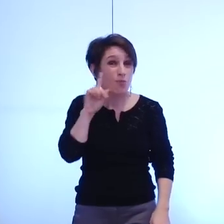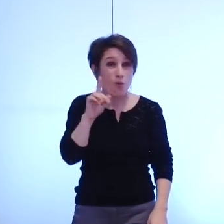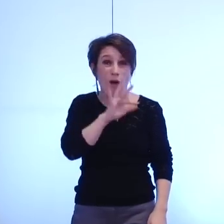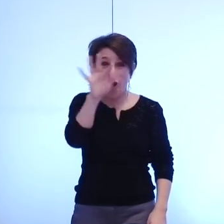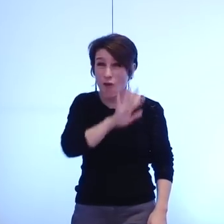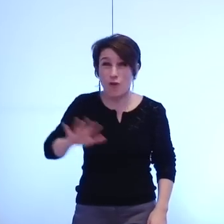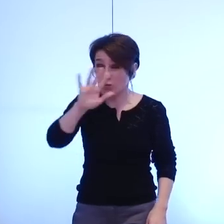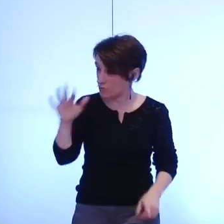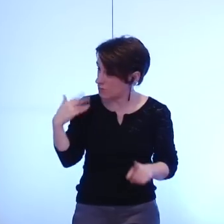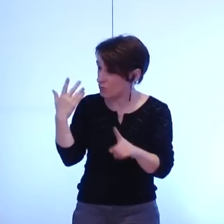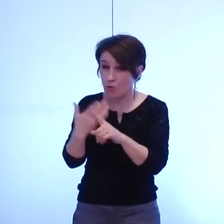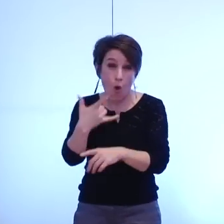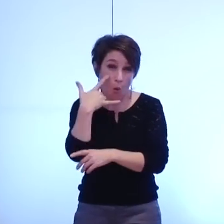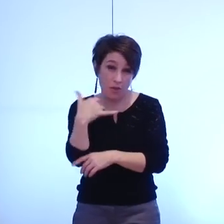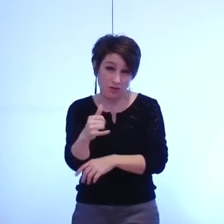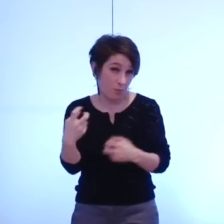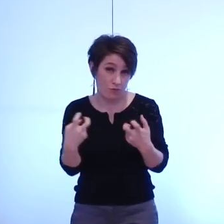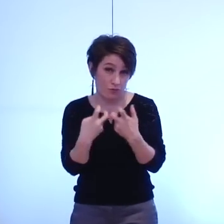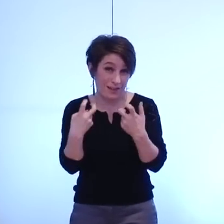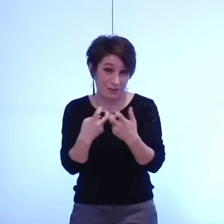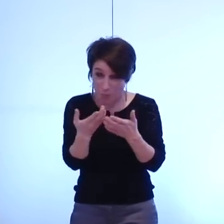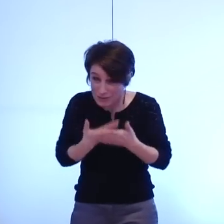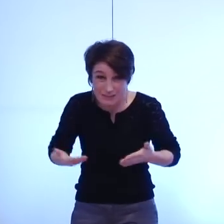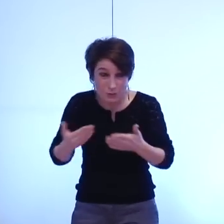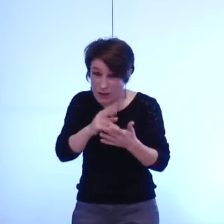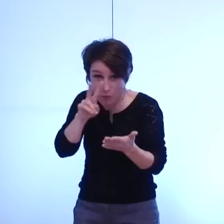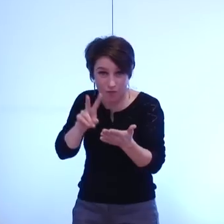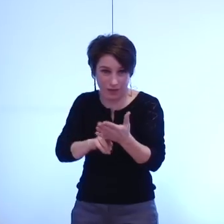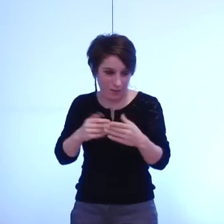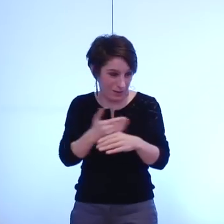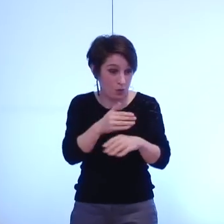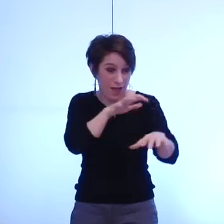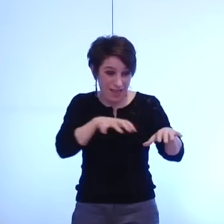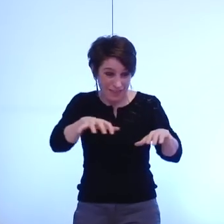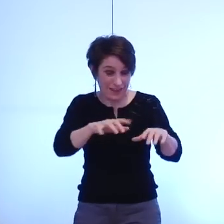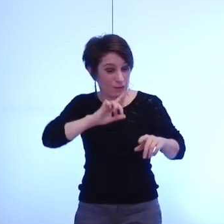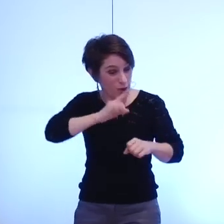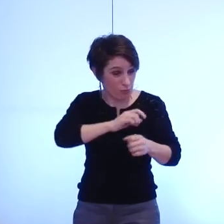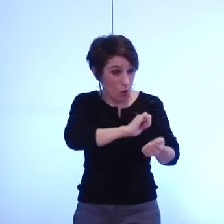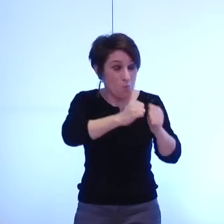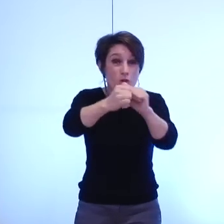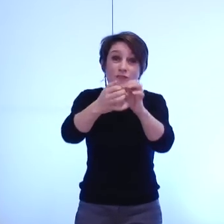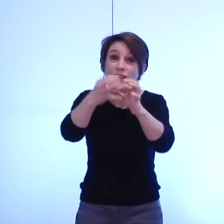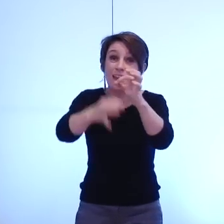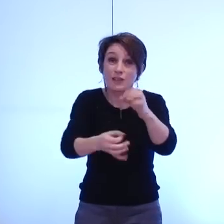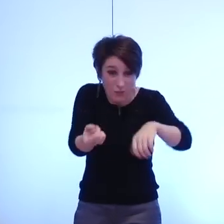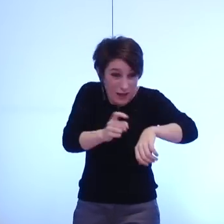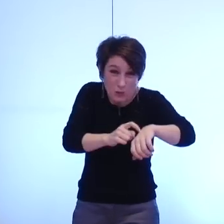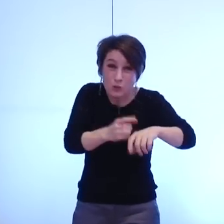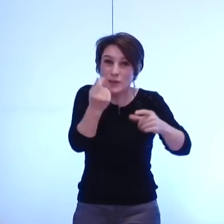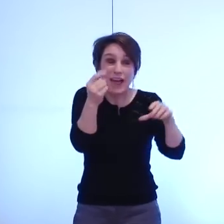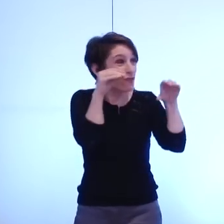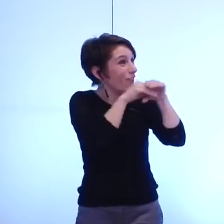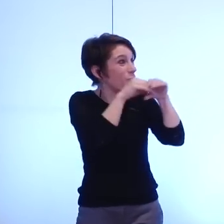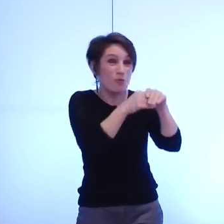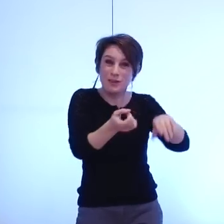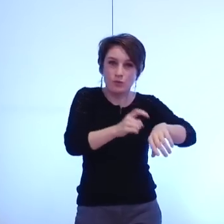où des évolutions territoriales ont permis de faire des économies immédiatement tout simplement